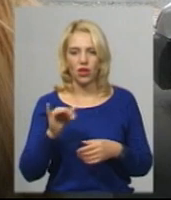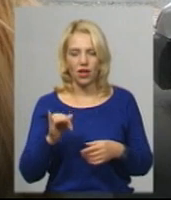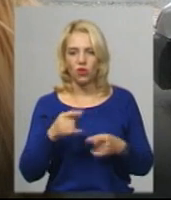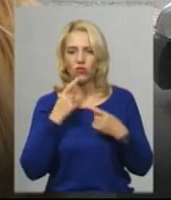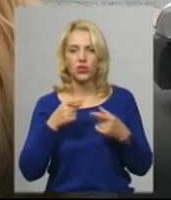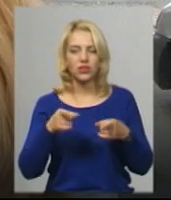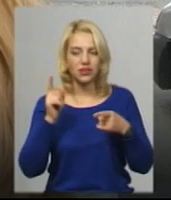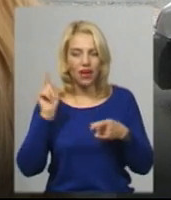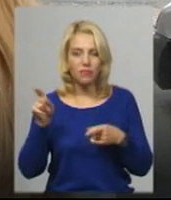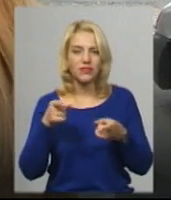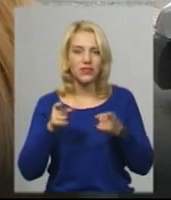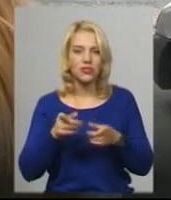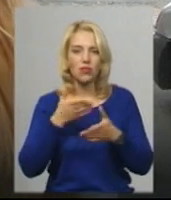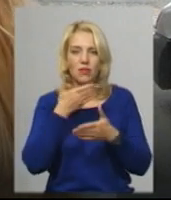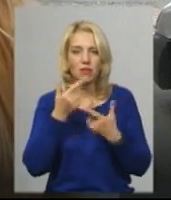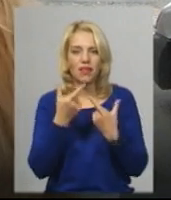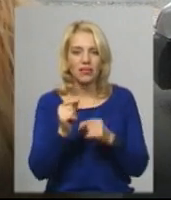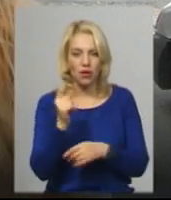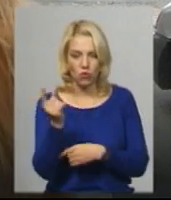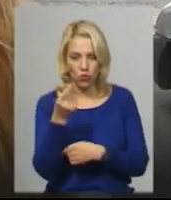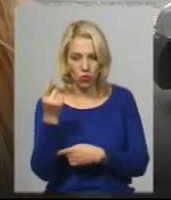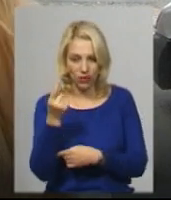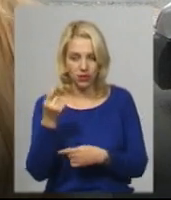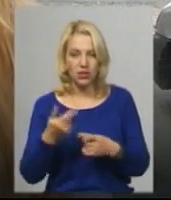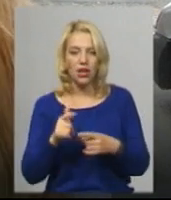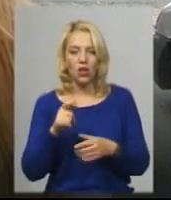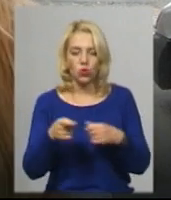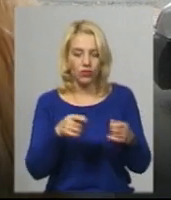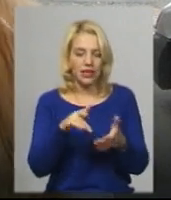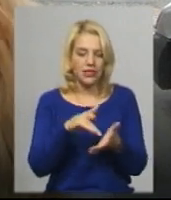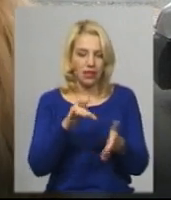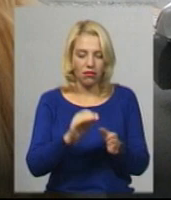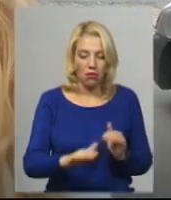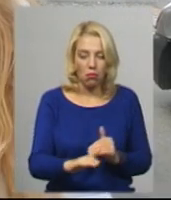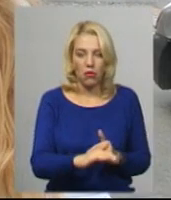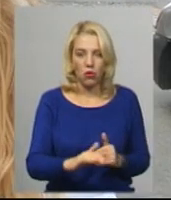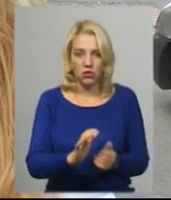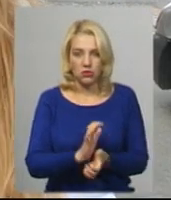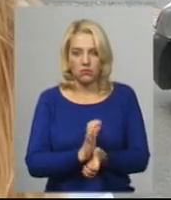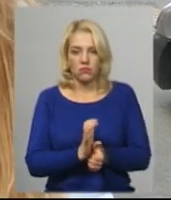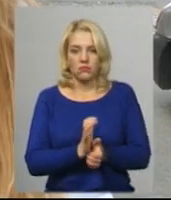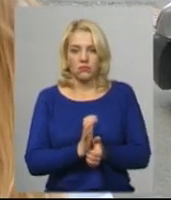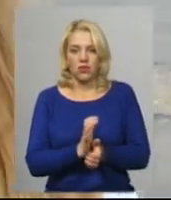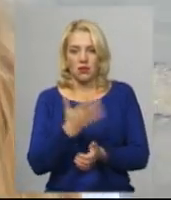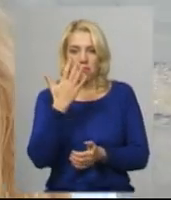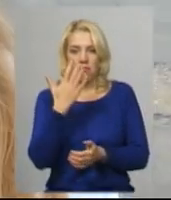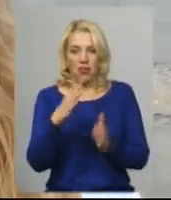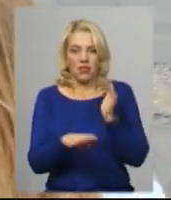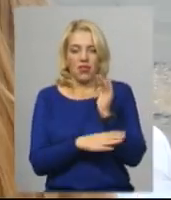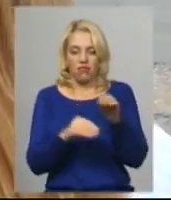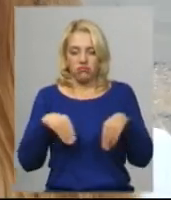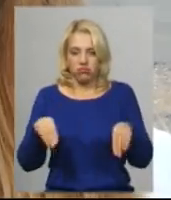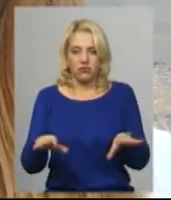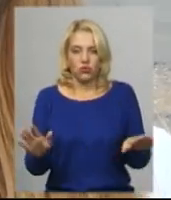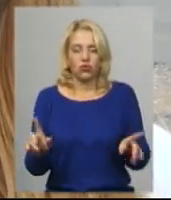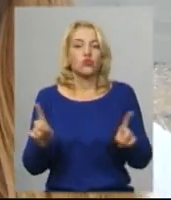прогулятися. Там якщо навіть взяти коло торгівельного центру, там якась площа є, але там 5,5 дерев висаджено. Що я можу сказати,